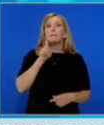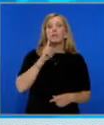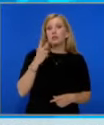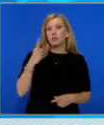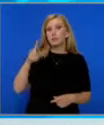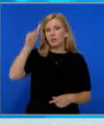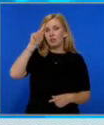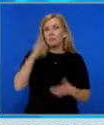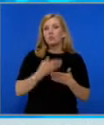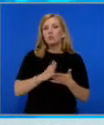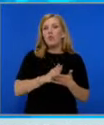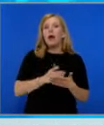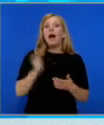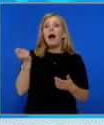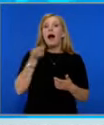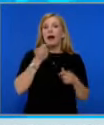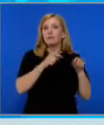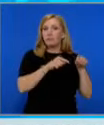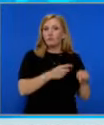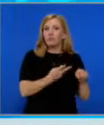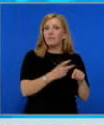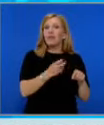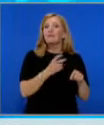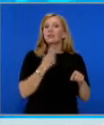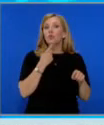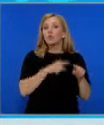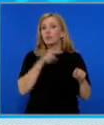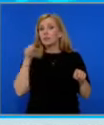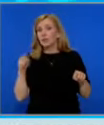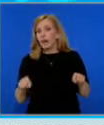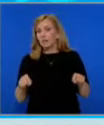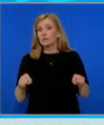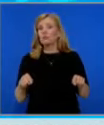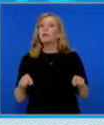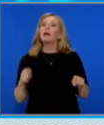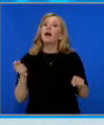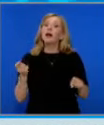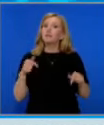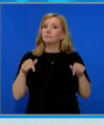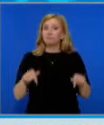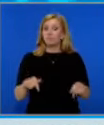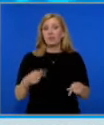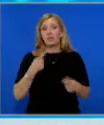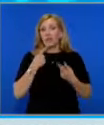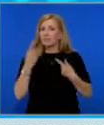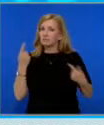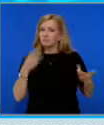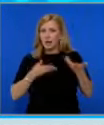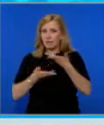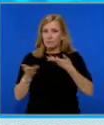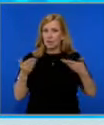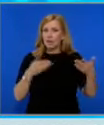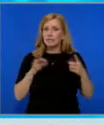между август 2020 и февруари тази година са заговорничили с цел събиране на информация, предназначена да бъде